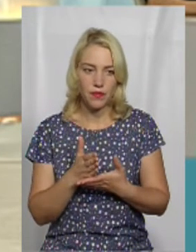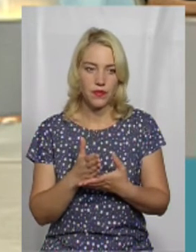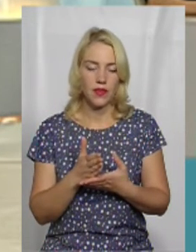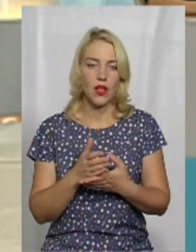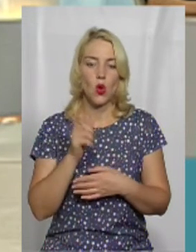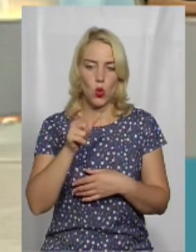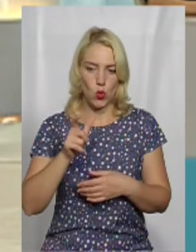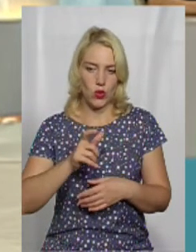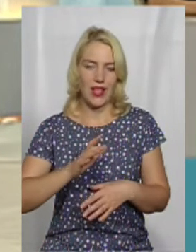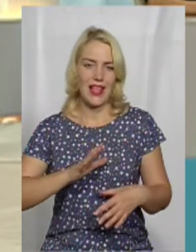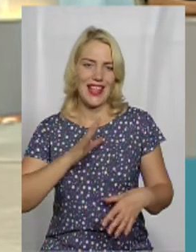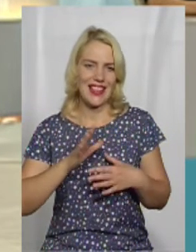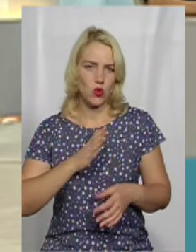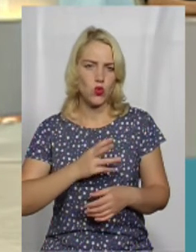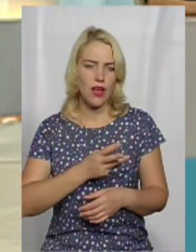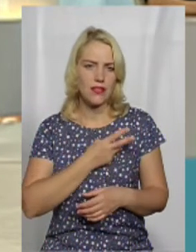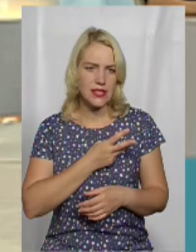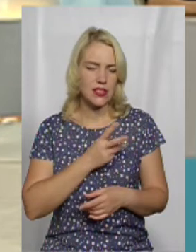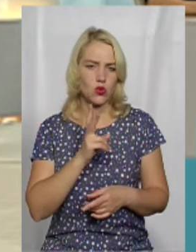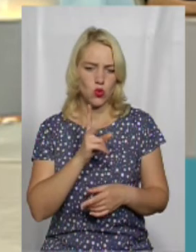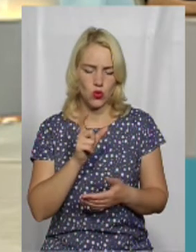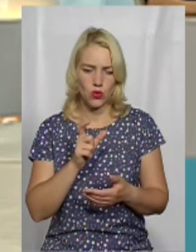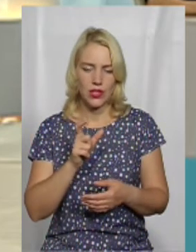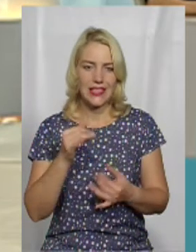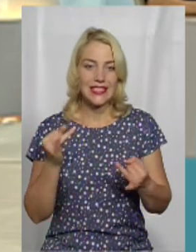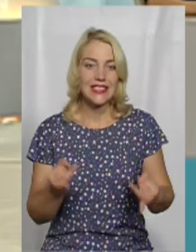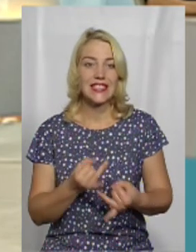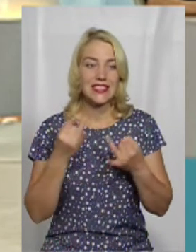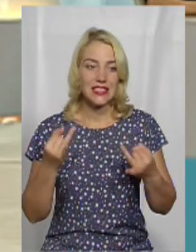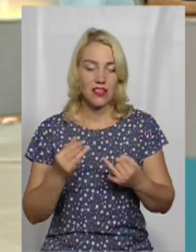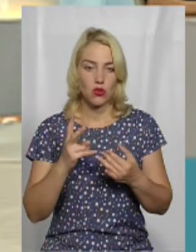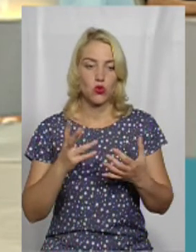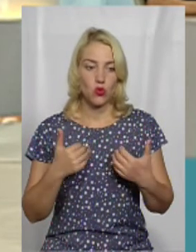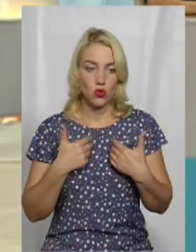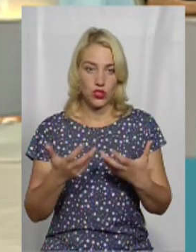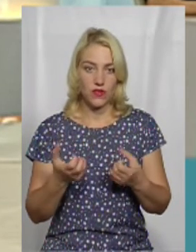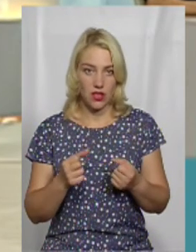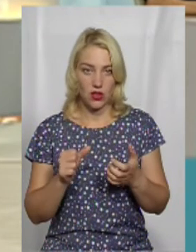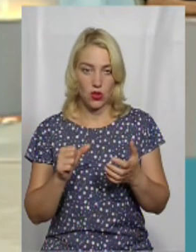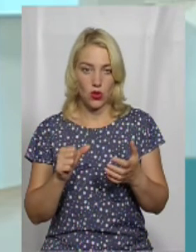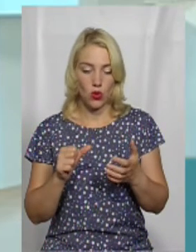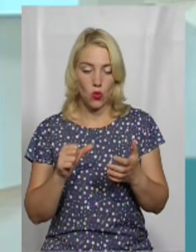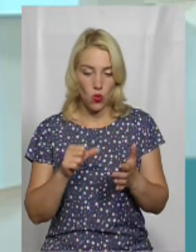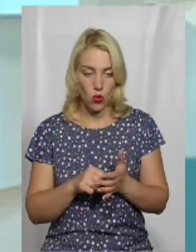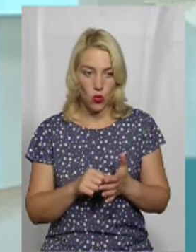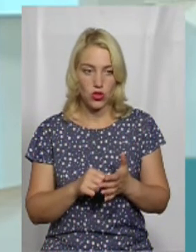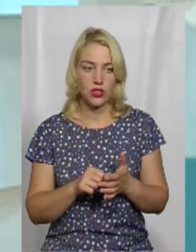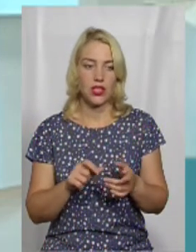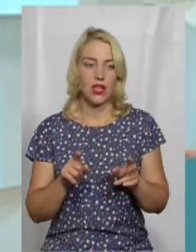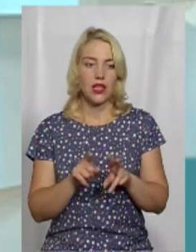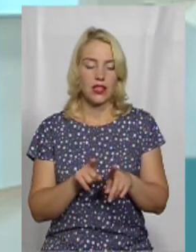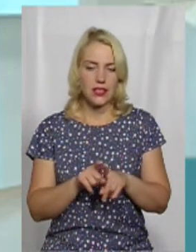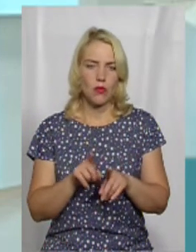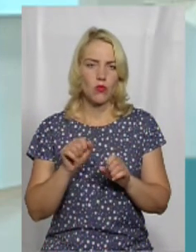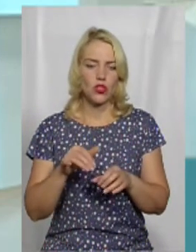Люди, ентузіасти, багато хто цікавиться і хоче взяти участь. Так само, як в Балі, ми змогли знайти там для